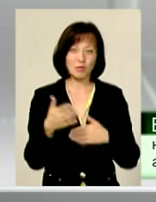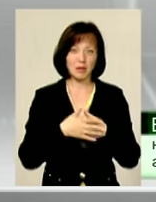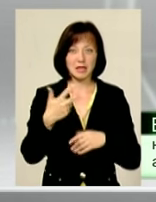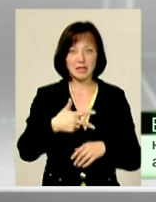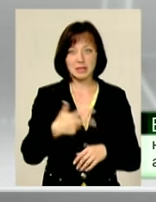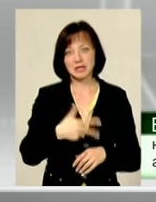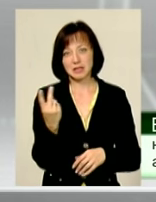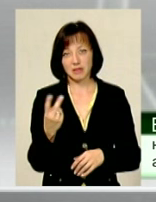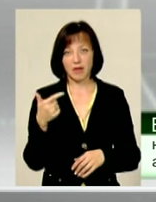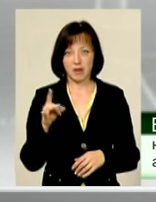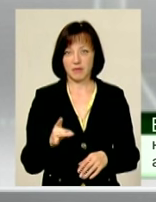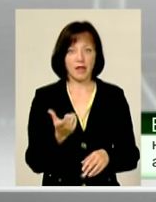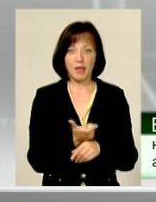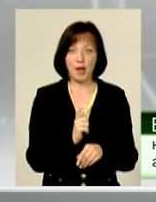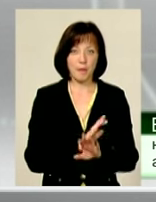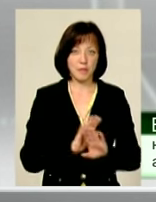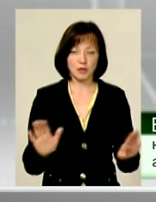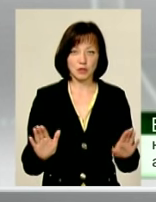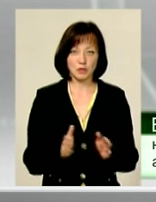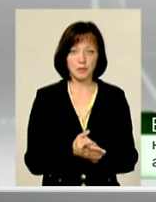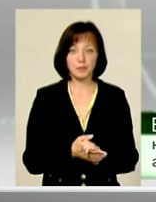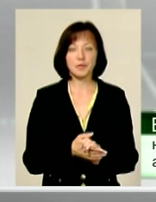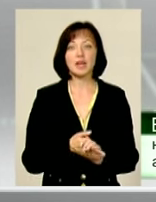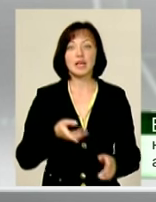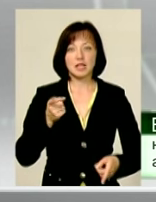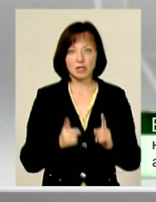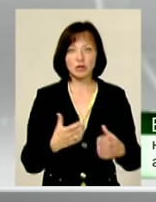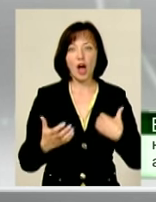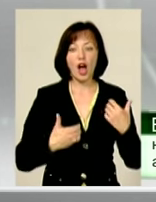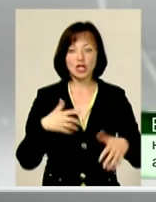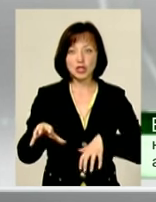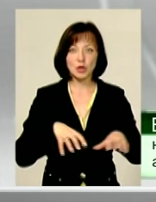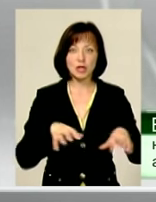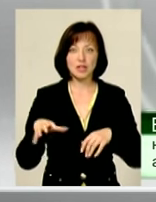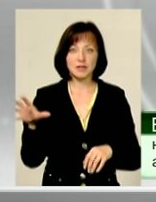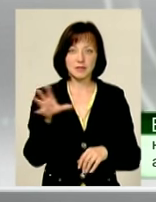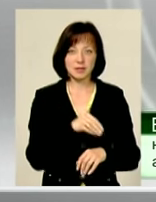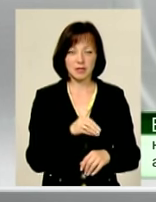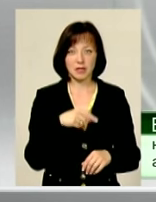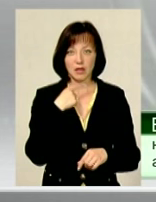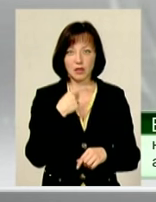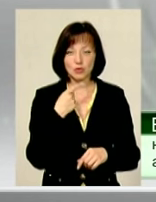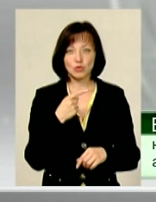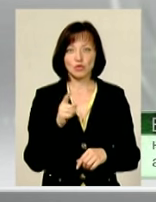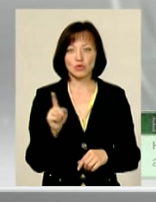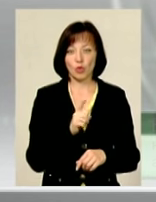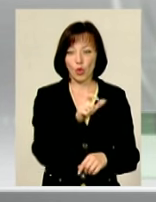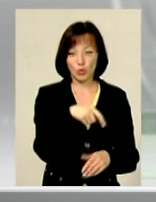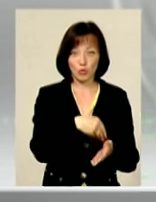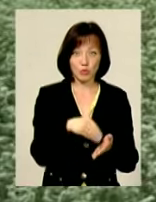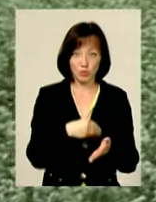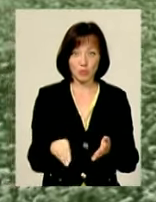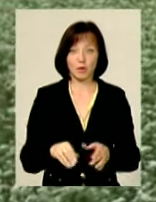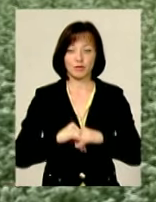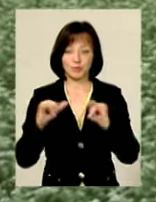-32 гривень Я ще вважаю, що це дійсно, а ж кінці і кінці, як це кажуть, що спрос роздає,